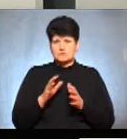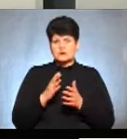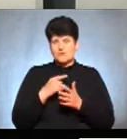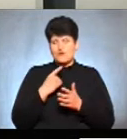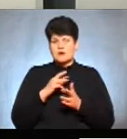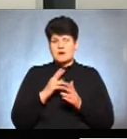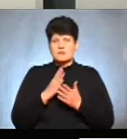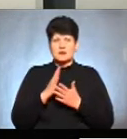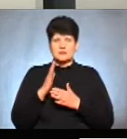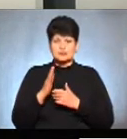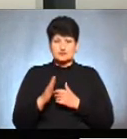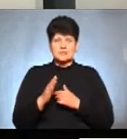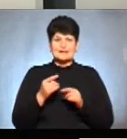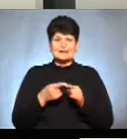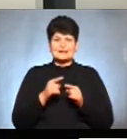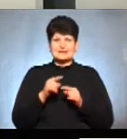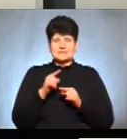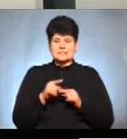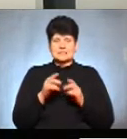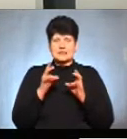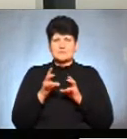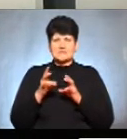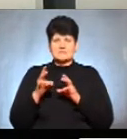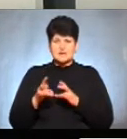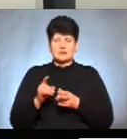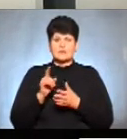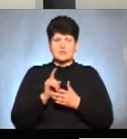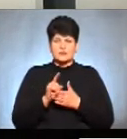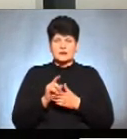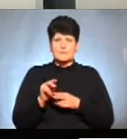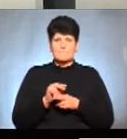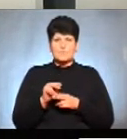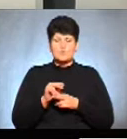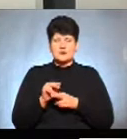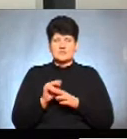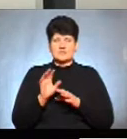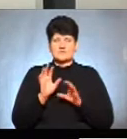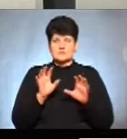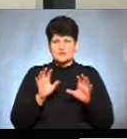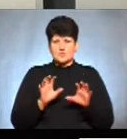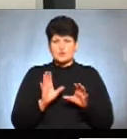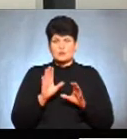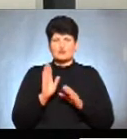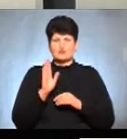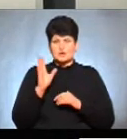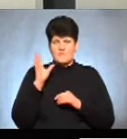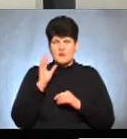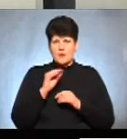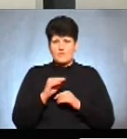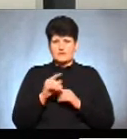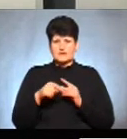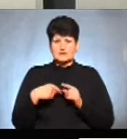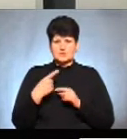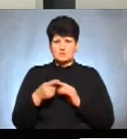Звичайно, що ці, скажімо, небезпеки, вони повинні, в поправках закону, власне, бути враховані, напевно, на слідуючий